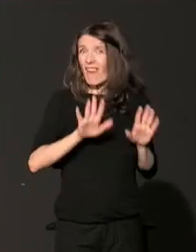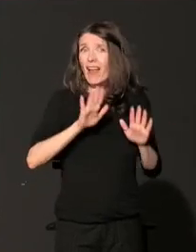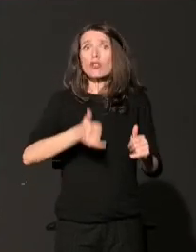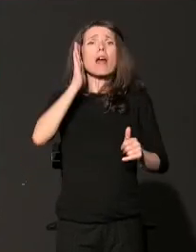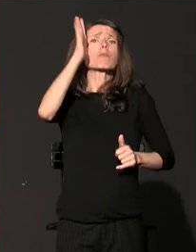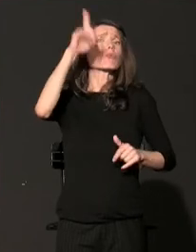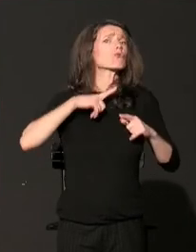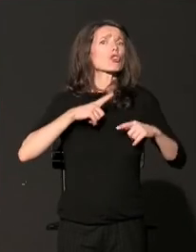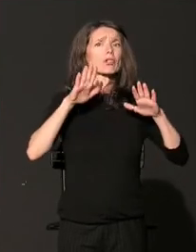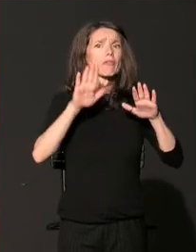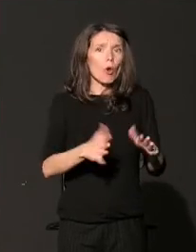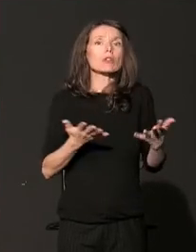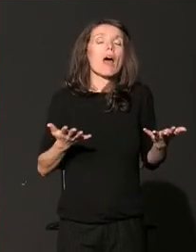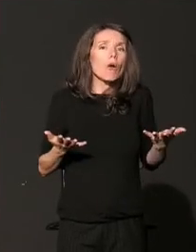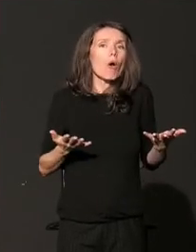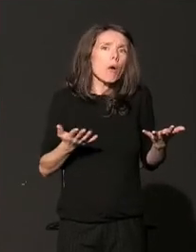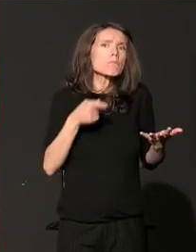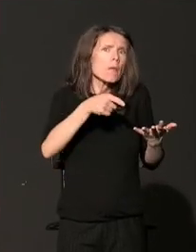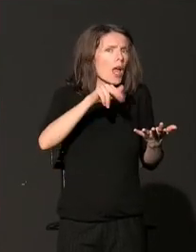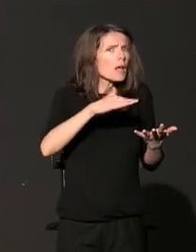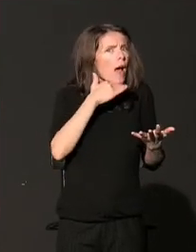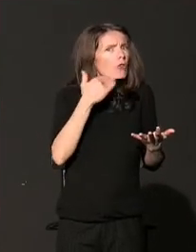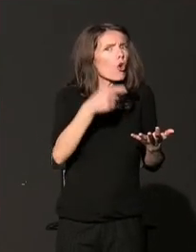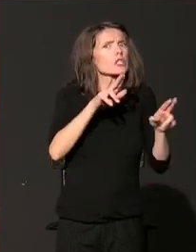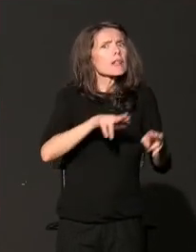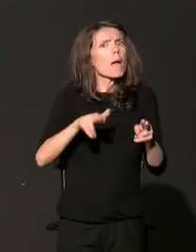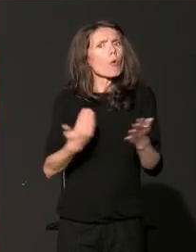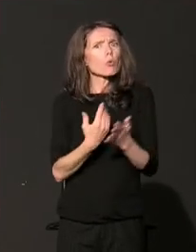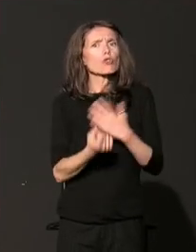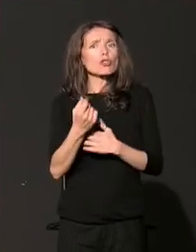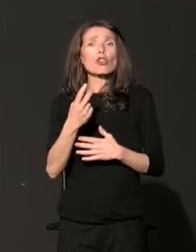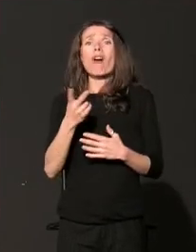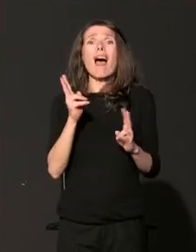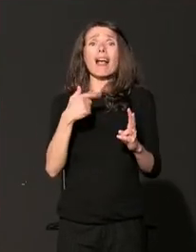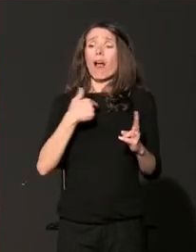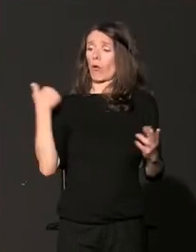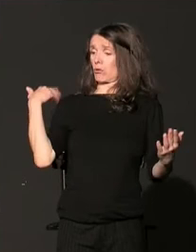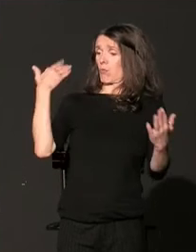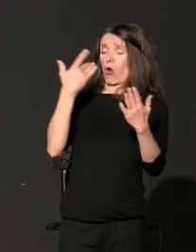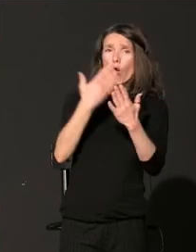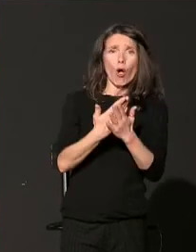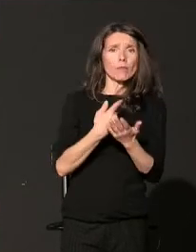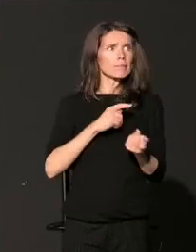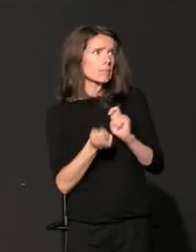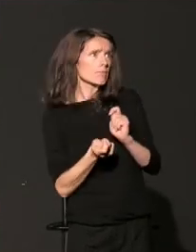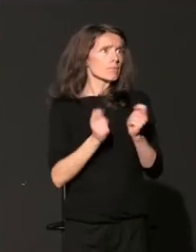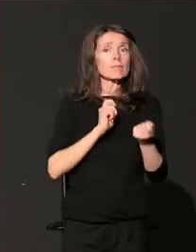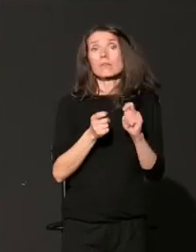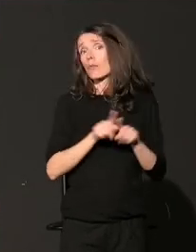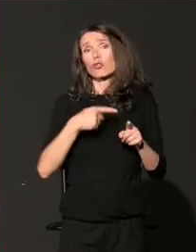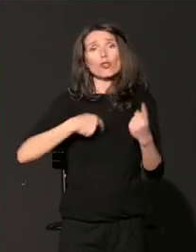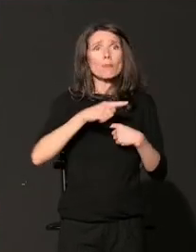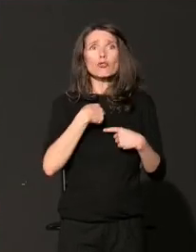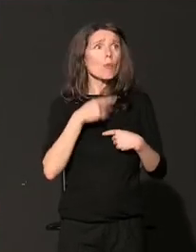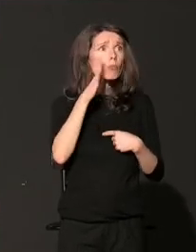kao što smo se i do sada uspešno iznova i iznova prilagođavali, nastaviti da inoviramo filantropske prakse kako bi smo